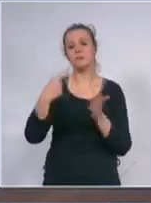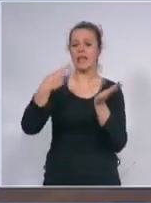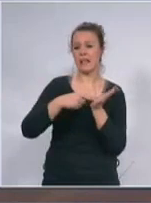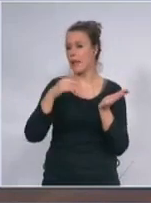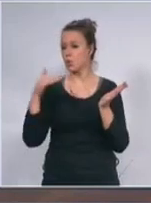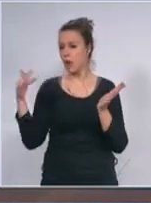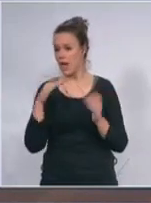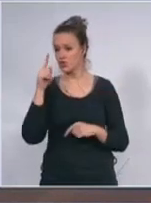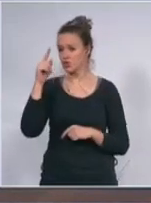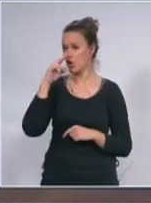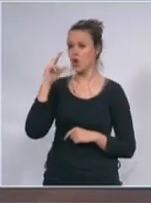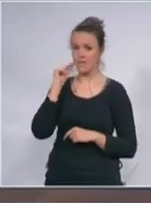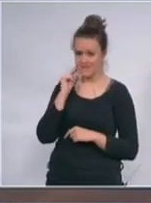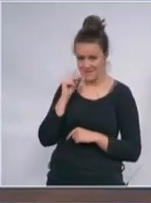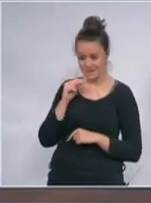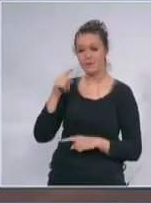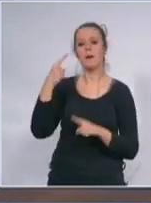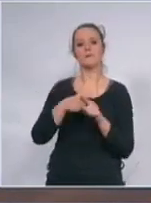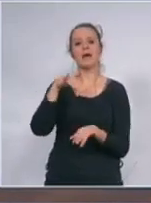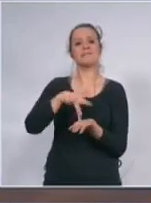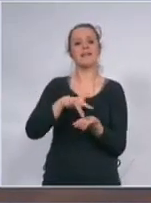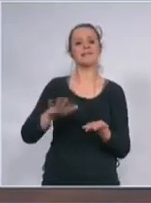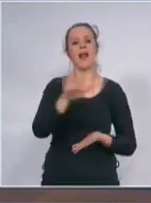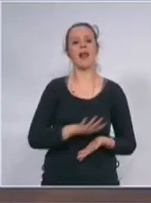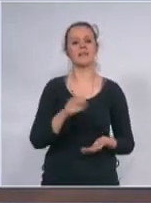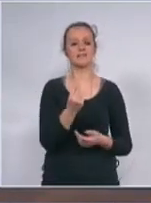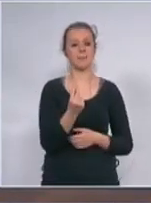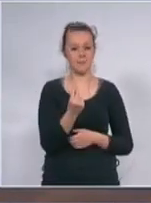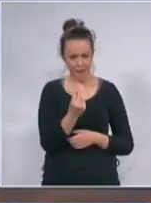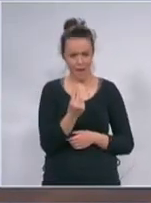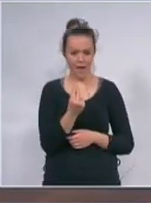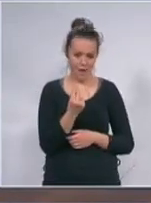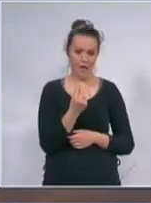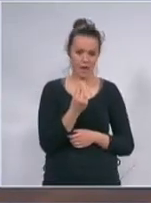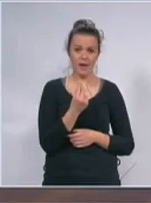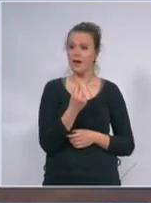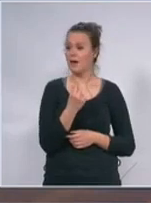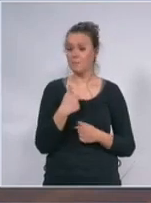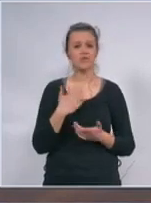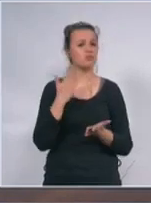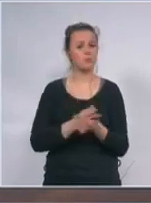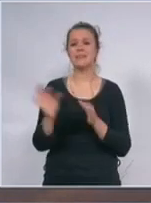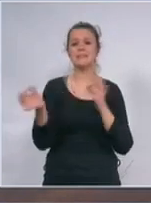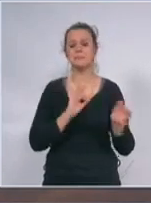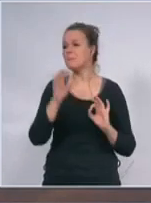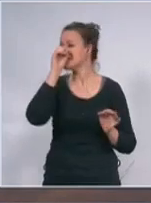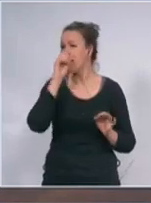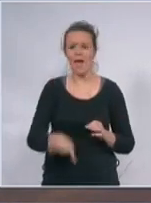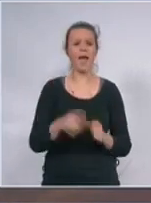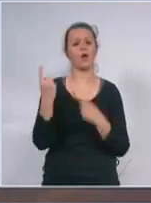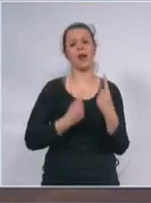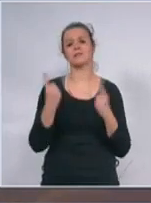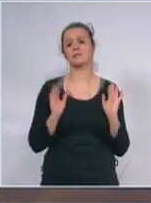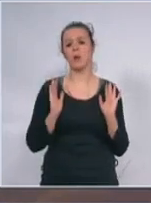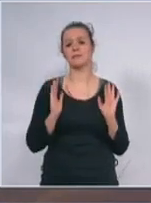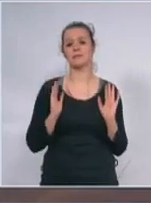i još 1000 negde u centralnoj Srbiji mi ćemo biti spremni za sve za najgori scenarije mi ćemo biti